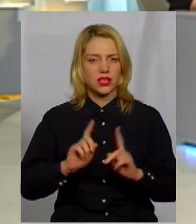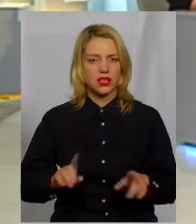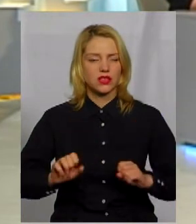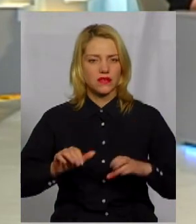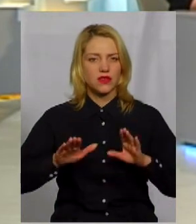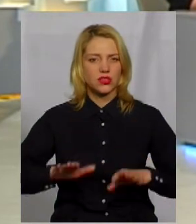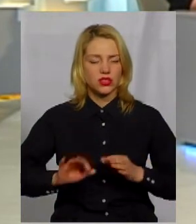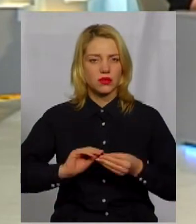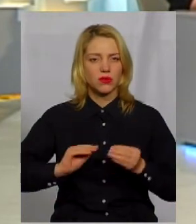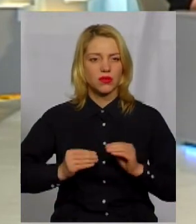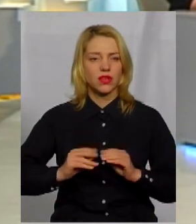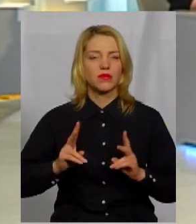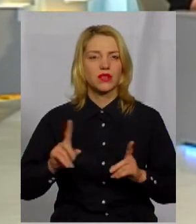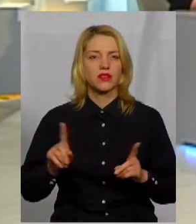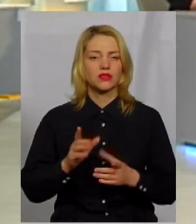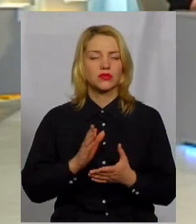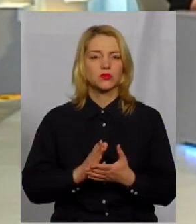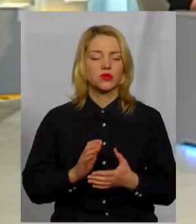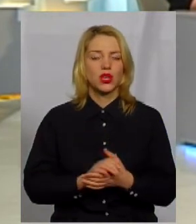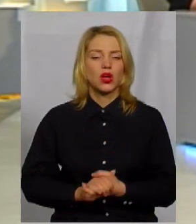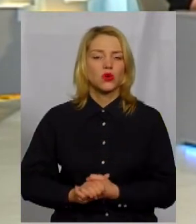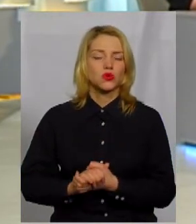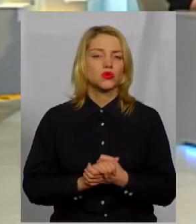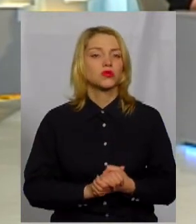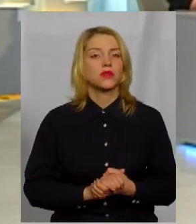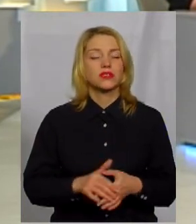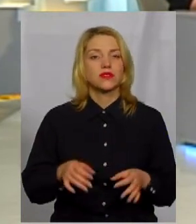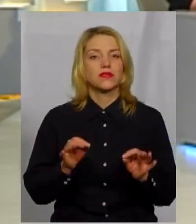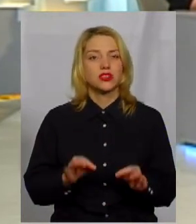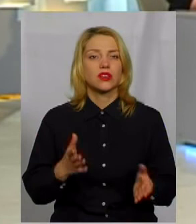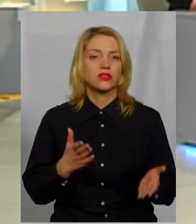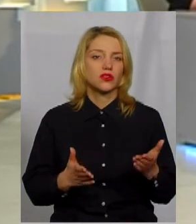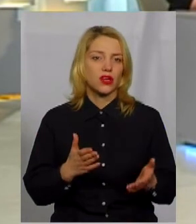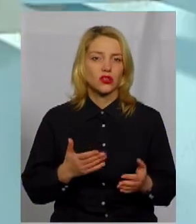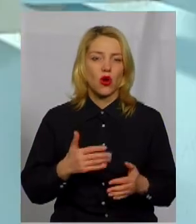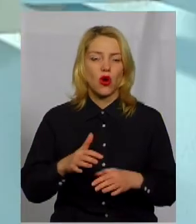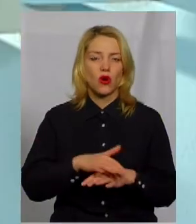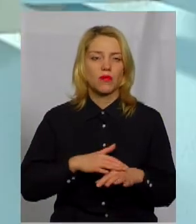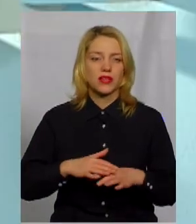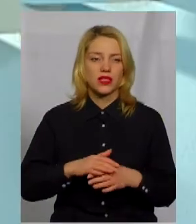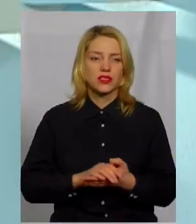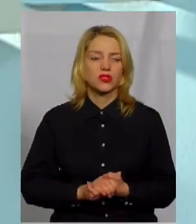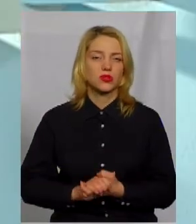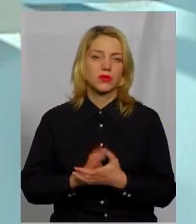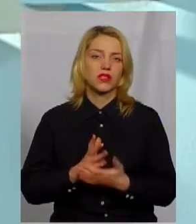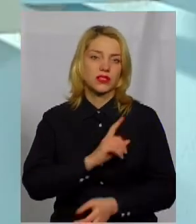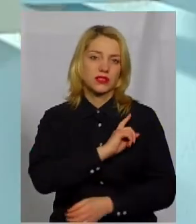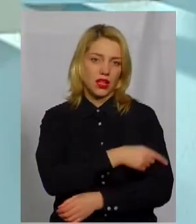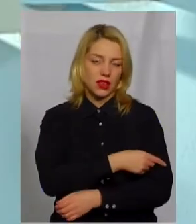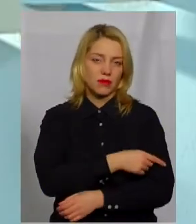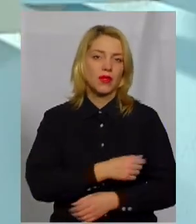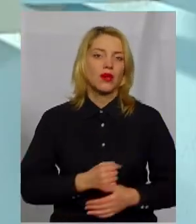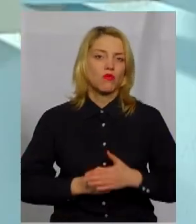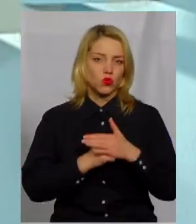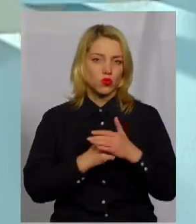вирішення проблем, які існують в суспільстві. І, звичайно, якщо громадянське суспільство є сильним, потужним в державі, то